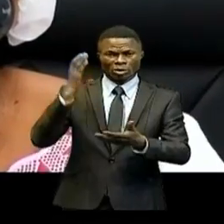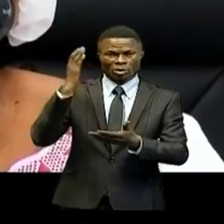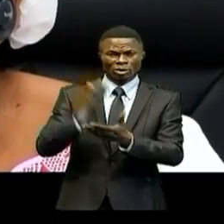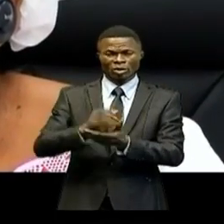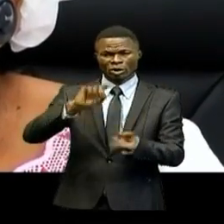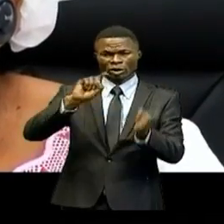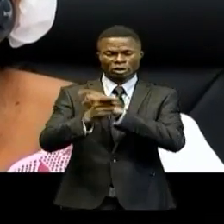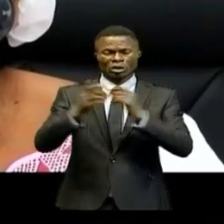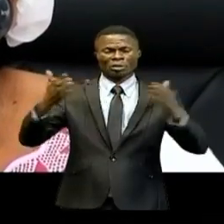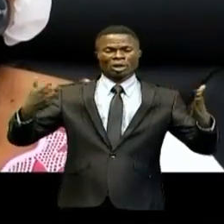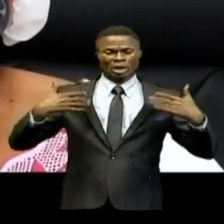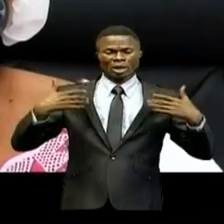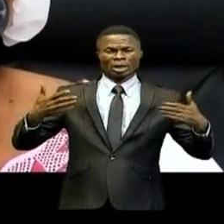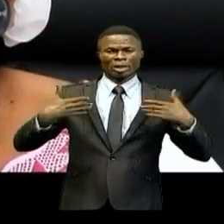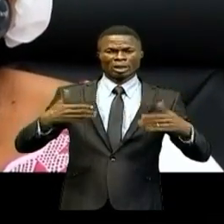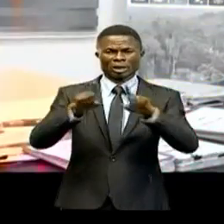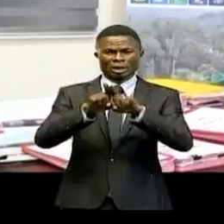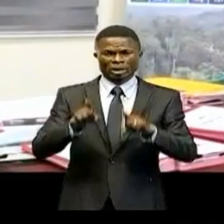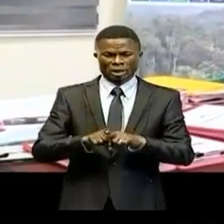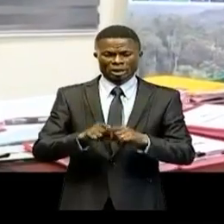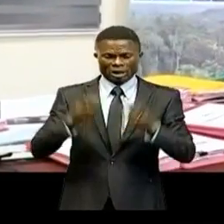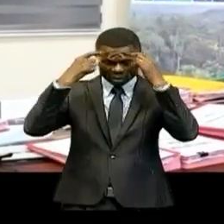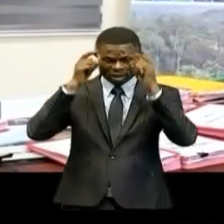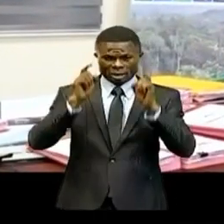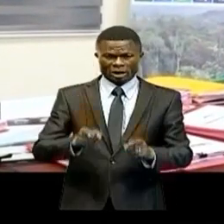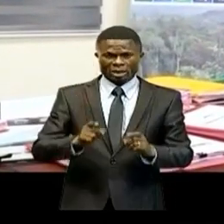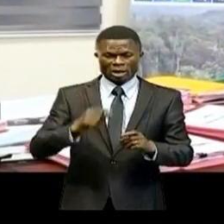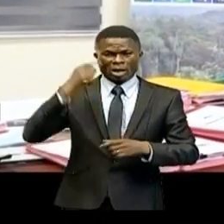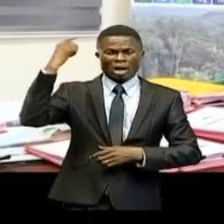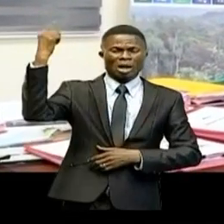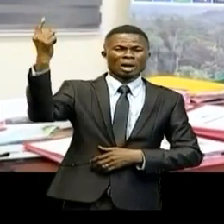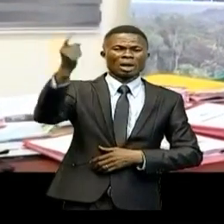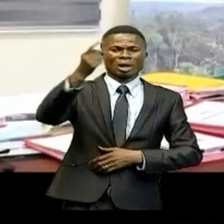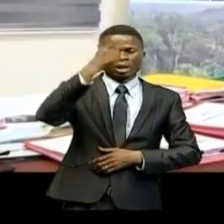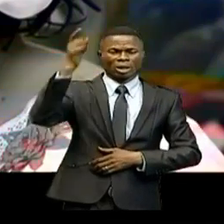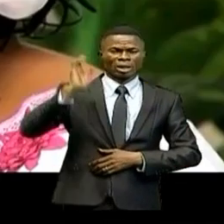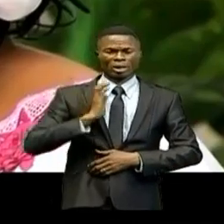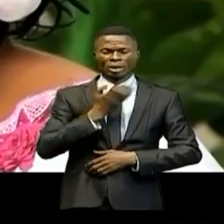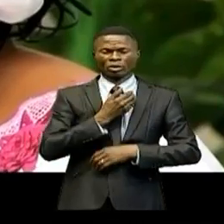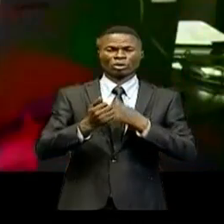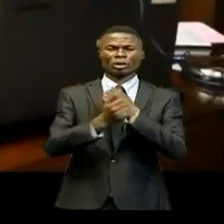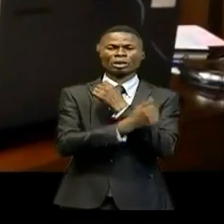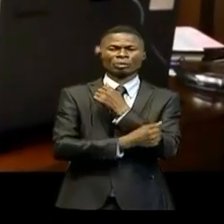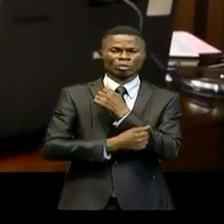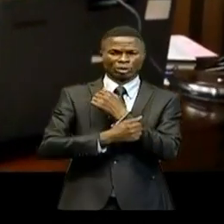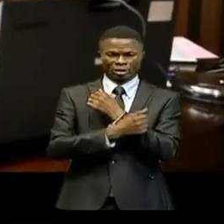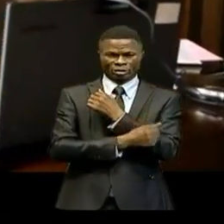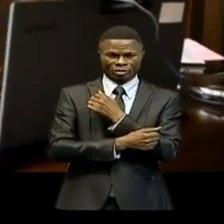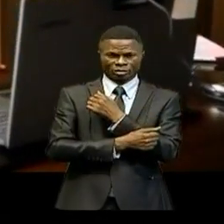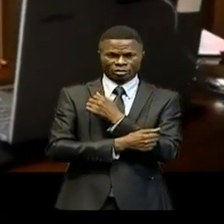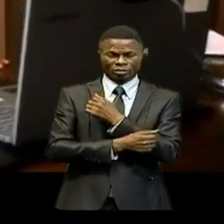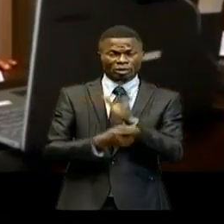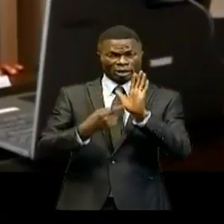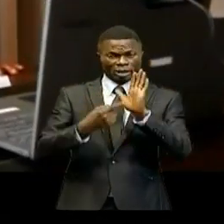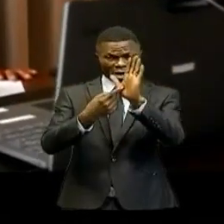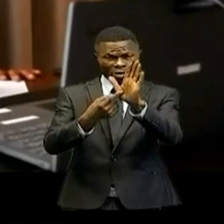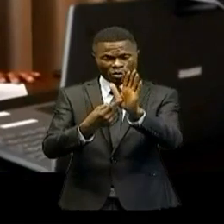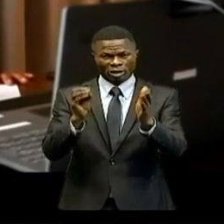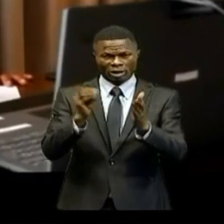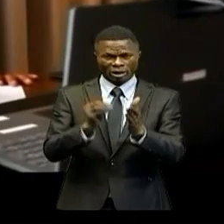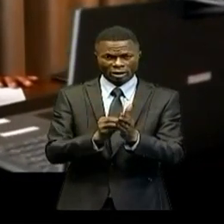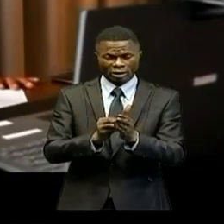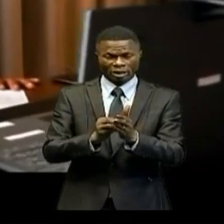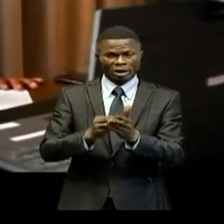changements climatiques et un acte d'engagement international de notre pays. Elle a indiqué que l